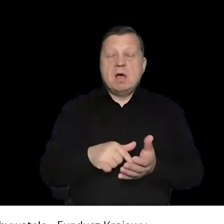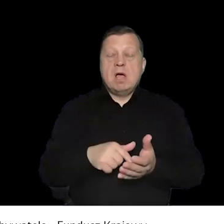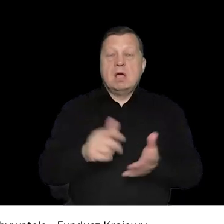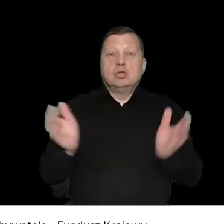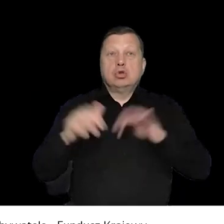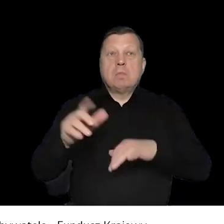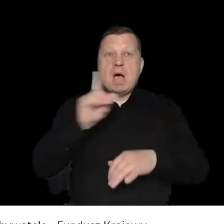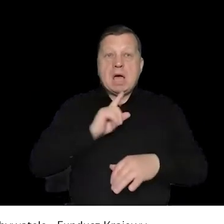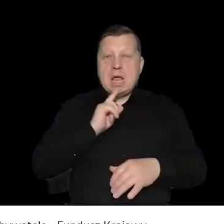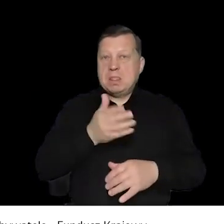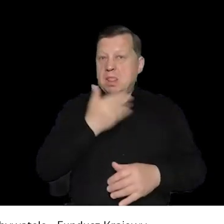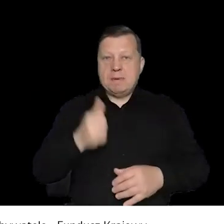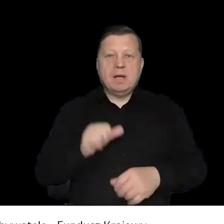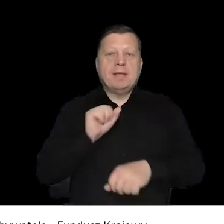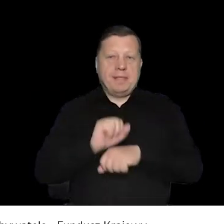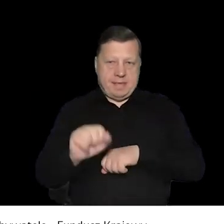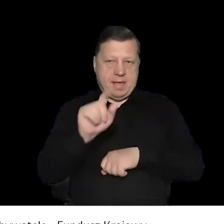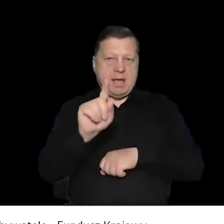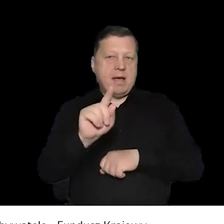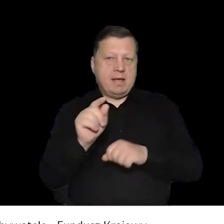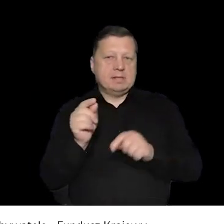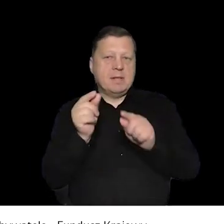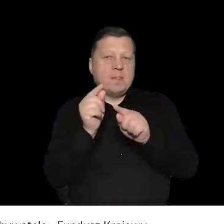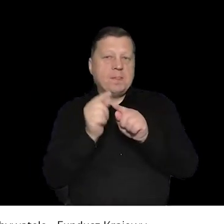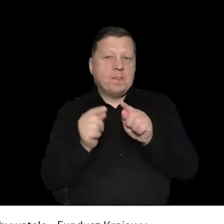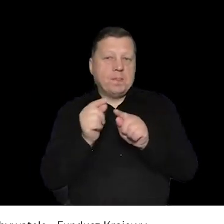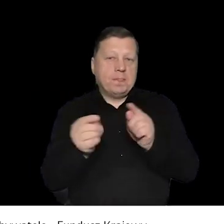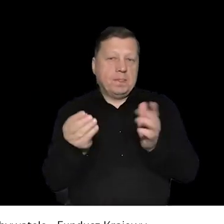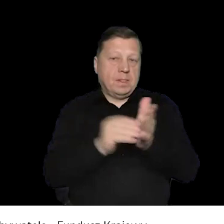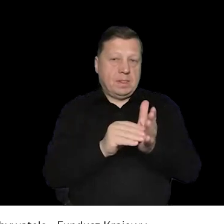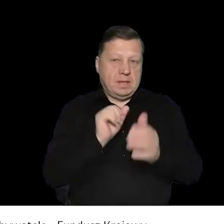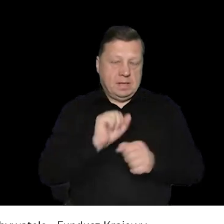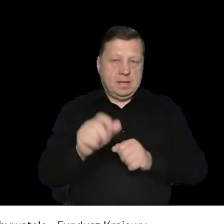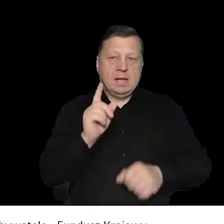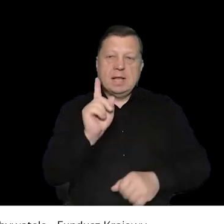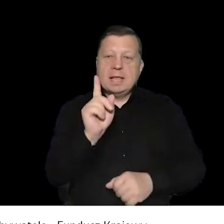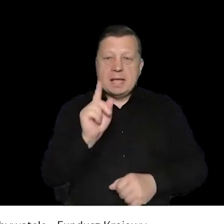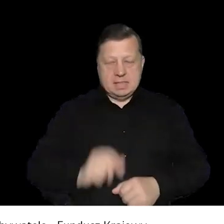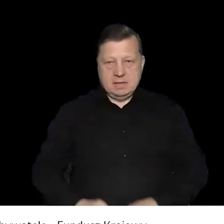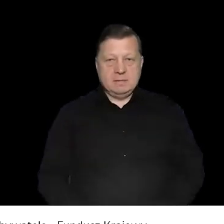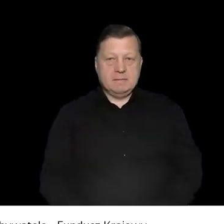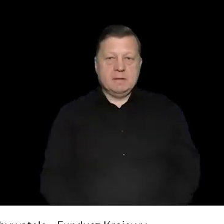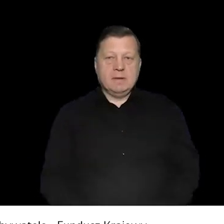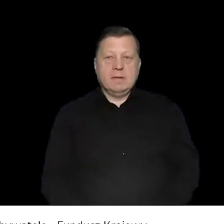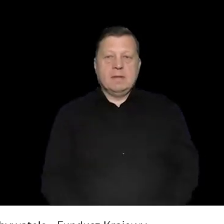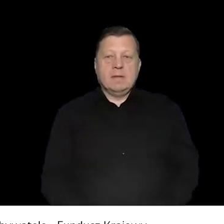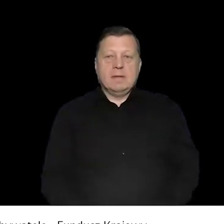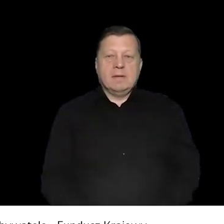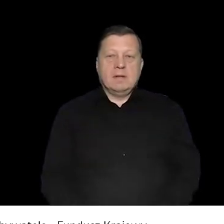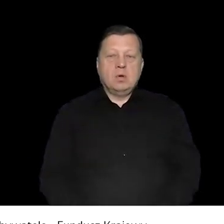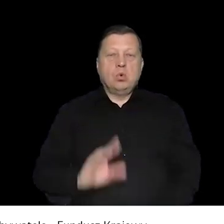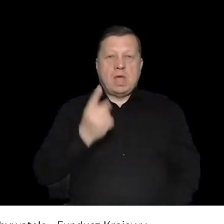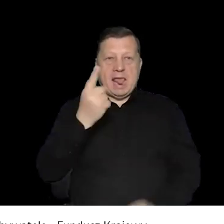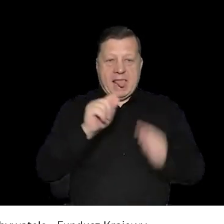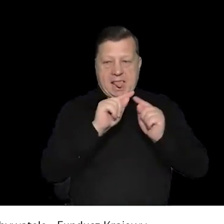Tak, mi się wydaje. Jeszcze nie mamy w ustawie zgromadzeń religijnych wyszczególnionych. Jest tam taki mały